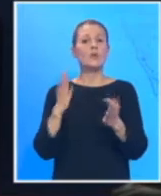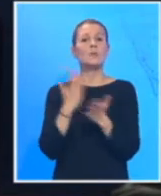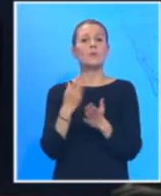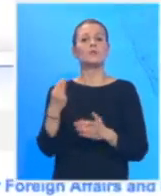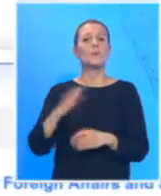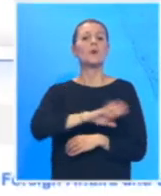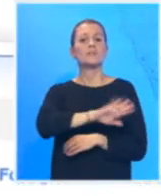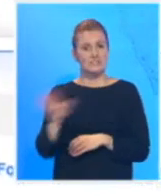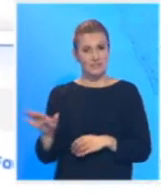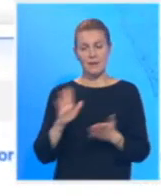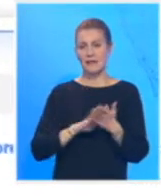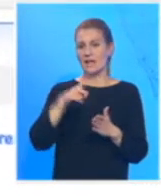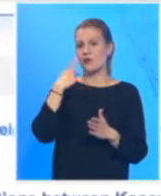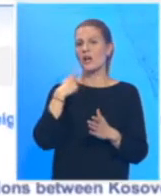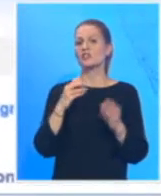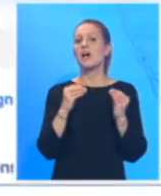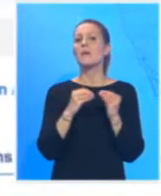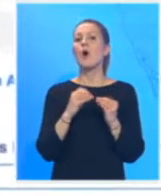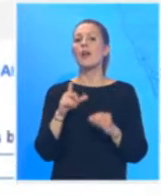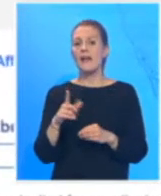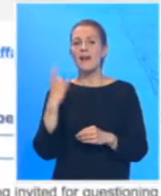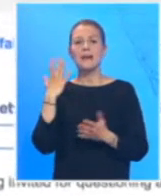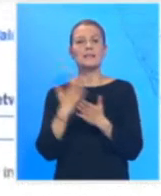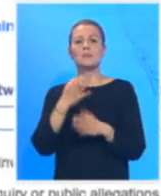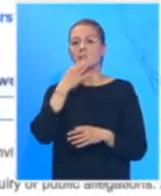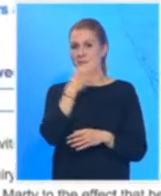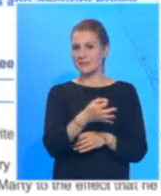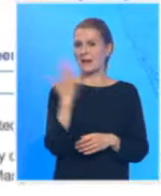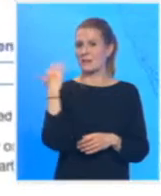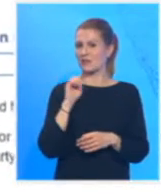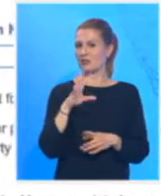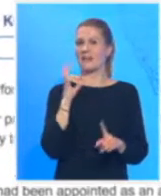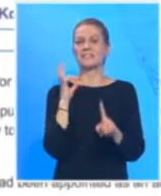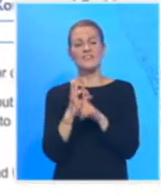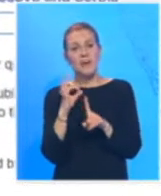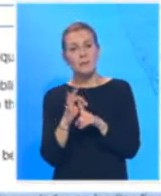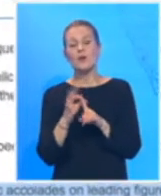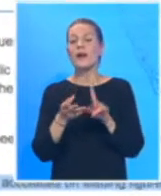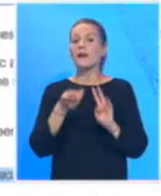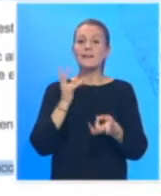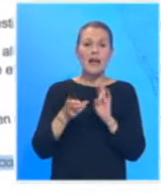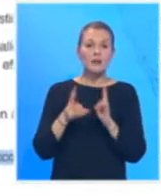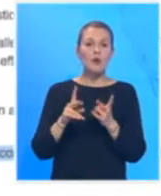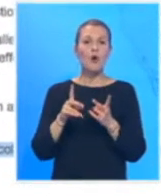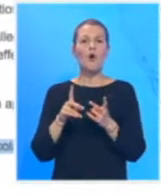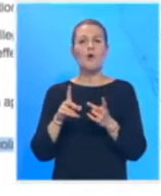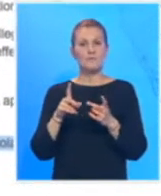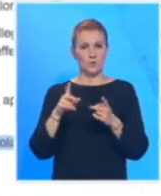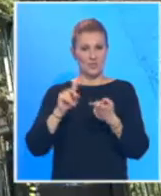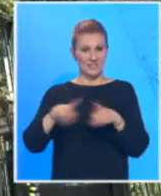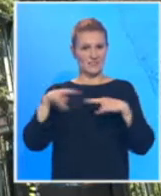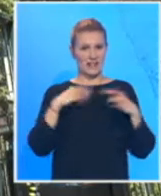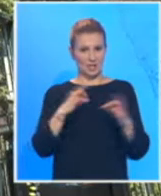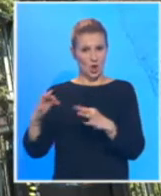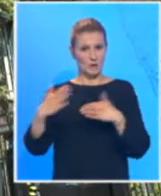Borelj, u odgovoru na pitanje europarlamentarke Dominic Bild, upućenom 14. februara, kako na normalizaciju odnosa utiče to što su na